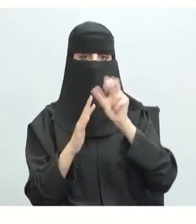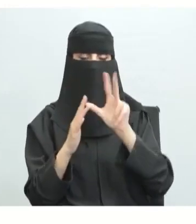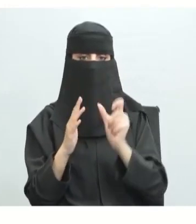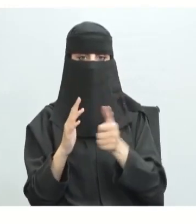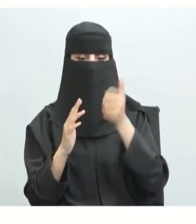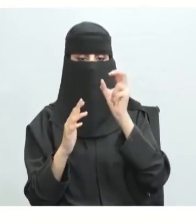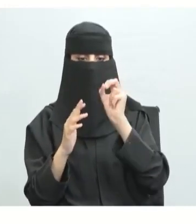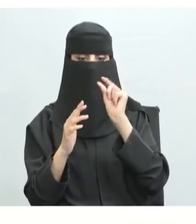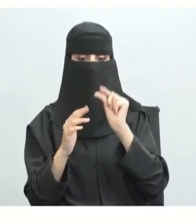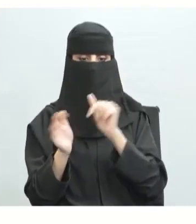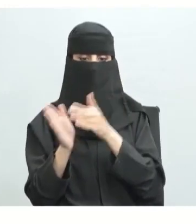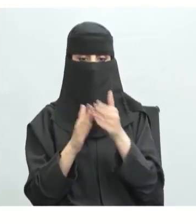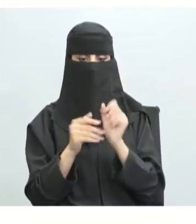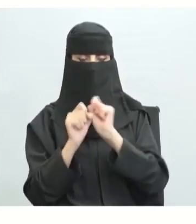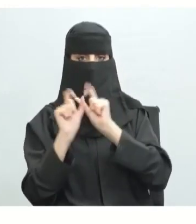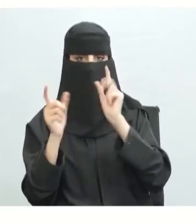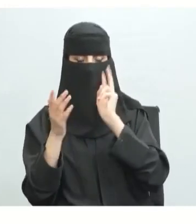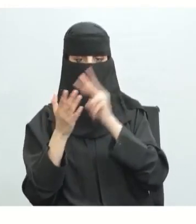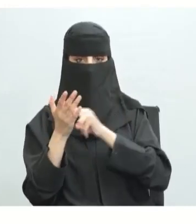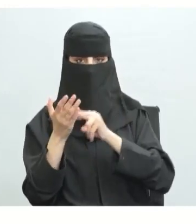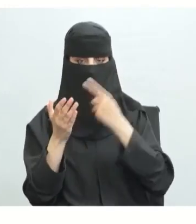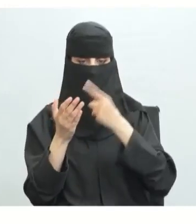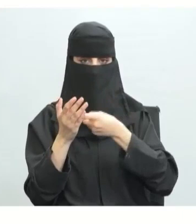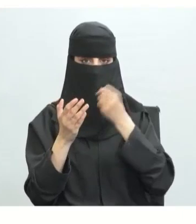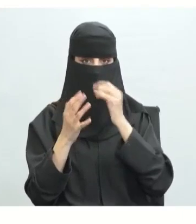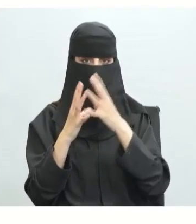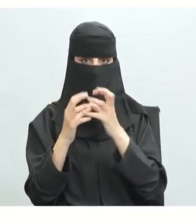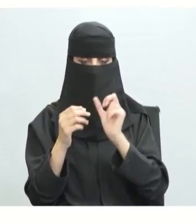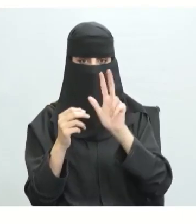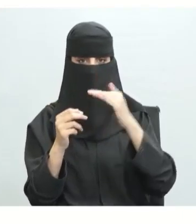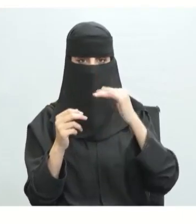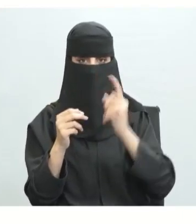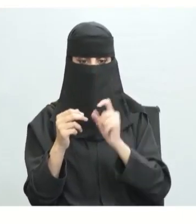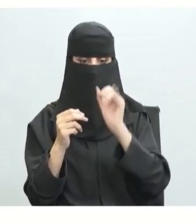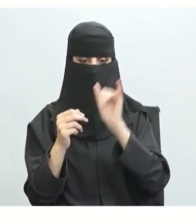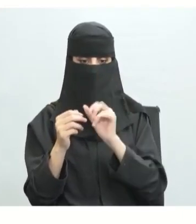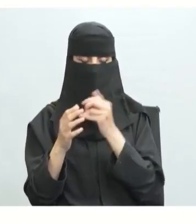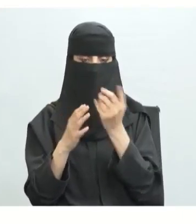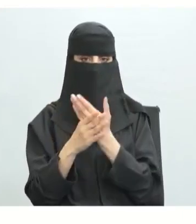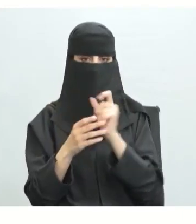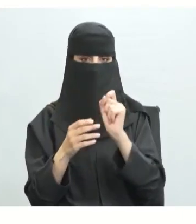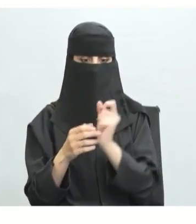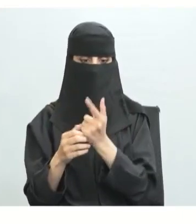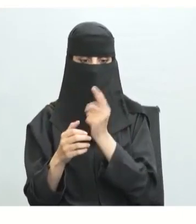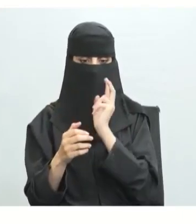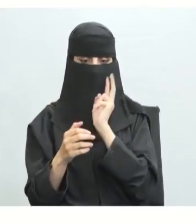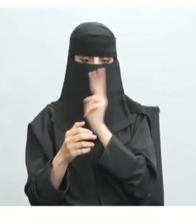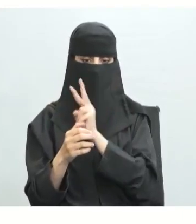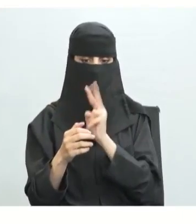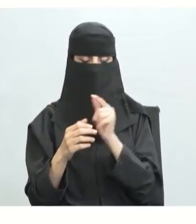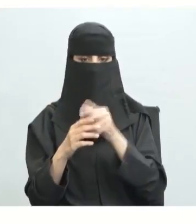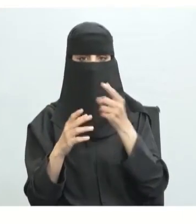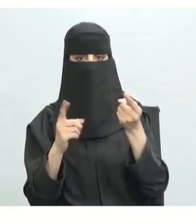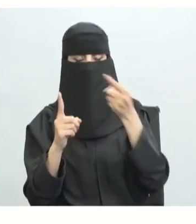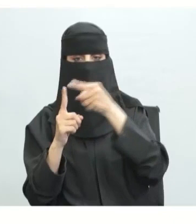القراءة لتحصيل المعنى الحرفي ستكون أسرع من القراءة الوصول إلى الفهم التفسيري وهذه أسرع من القراءة الوصول للفهم وهنا أيضا أن تحجب